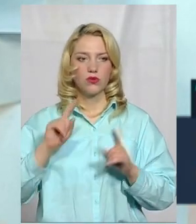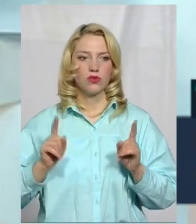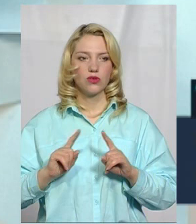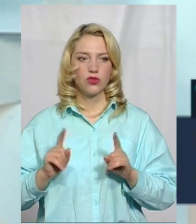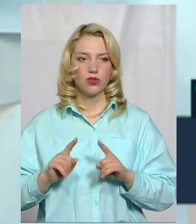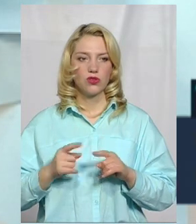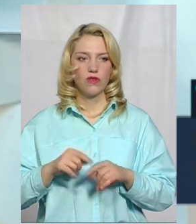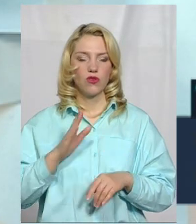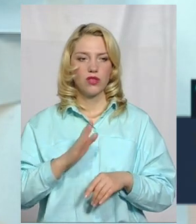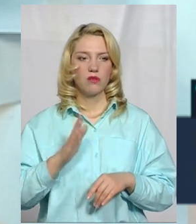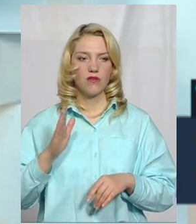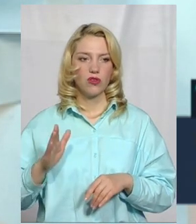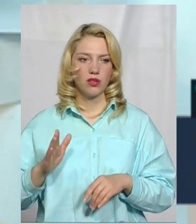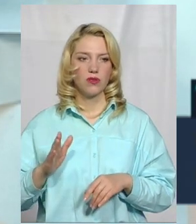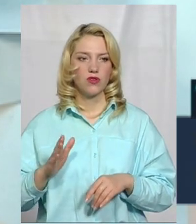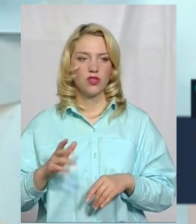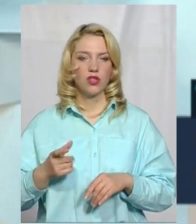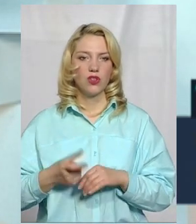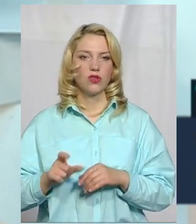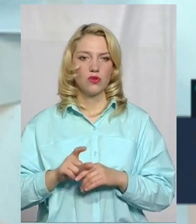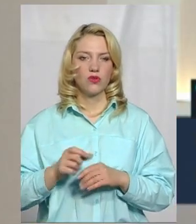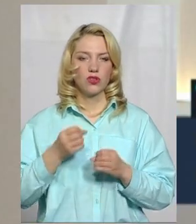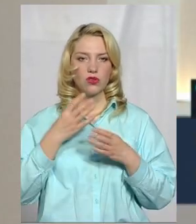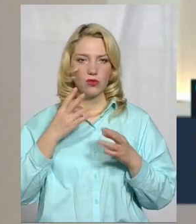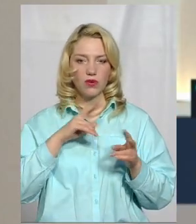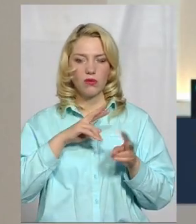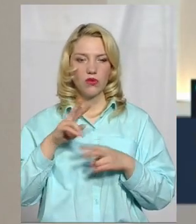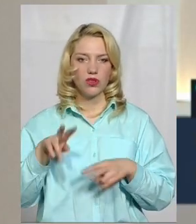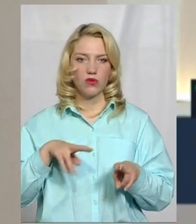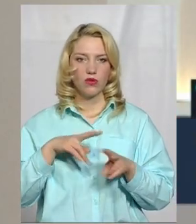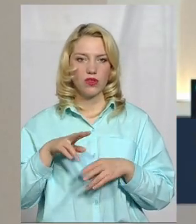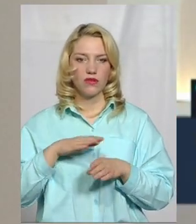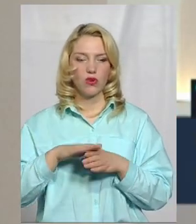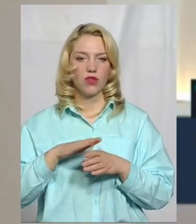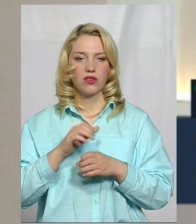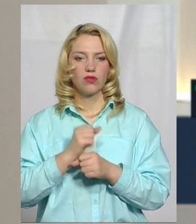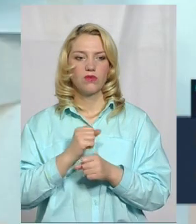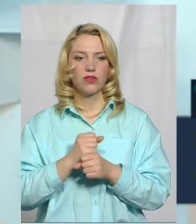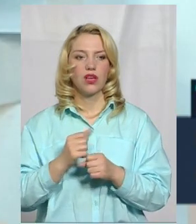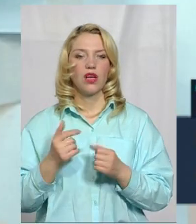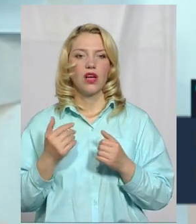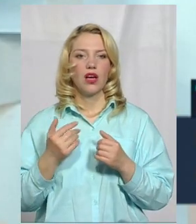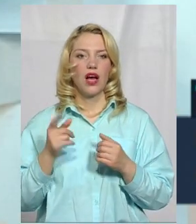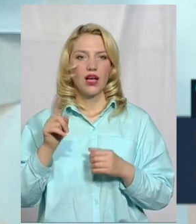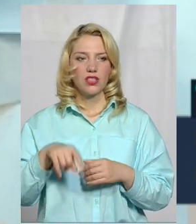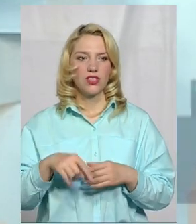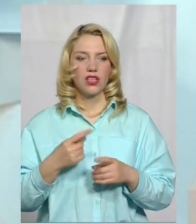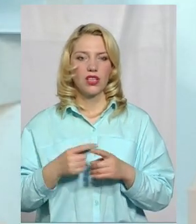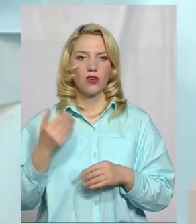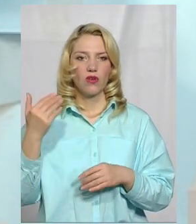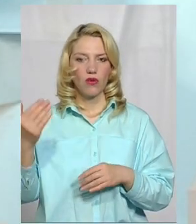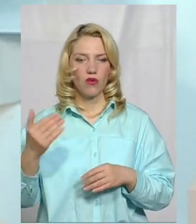Володимир Володимирович дуже добре моніторить виконання робіт, адже саме його